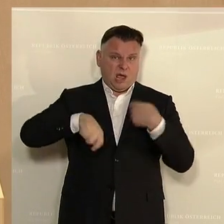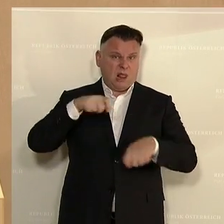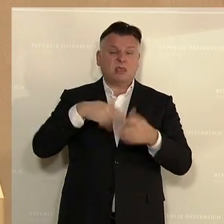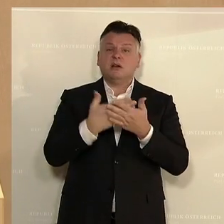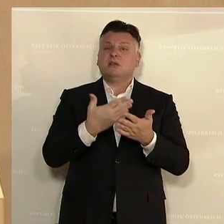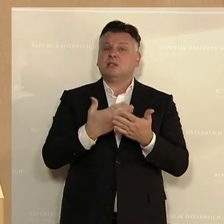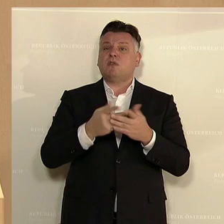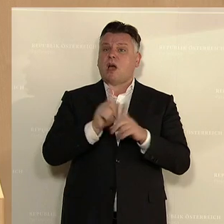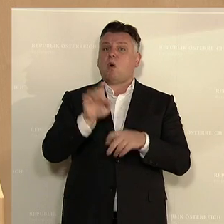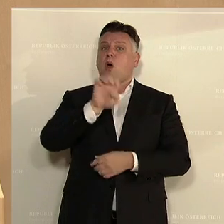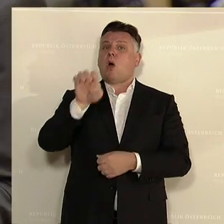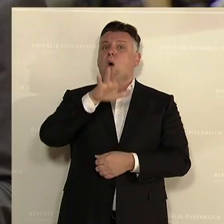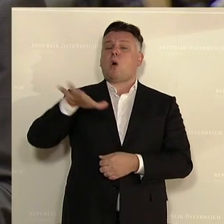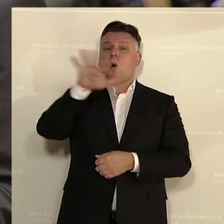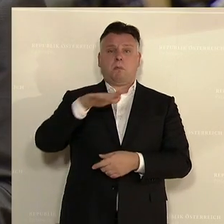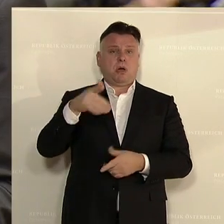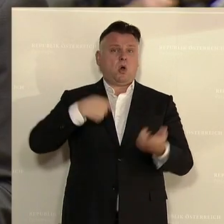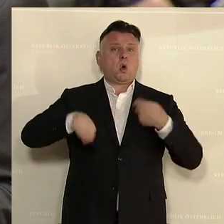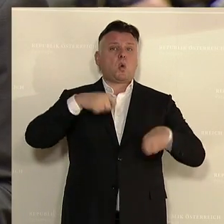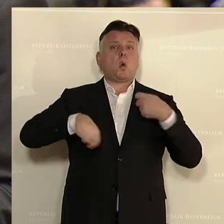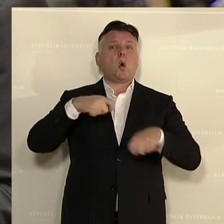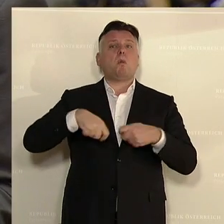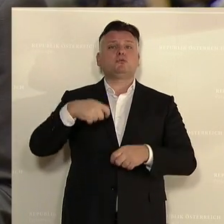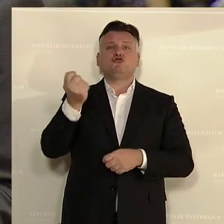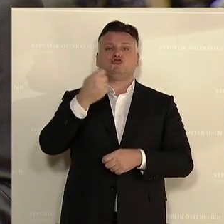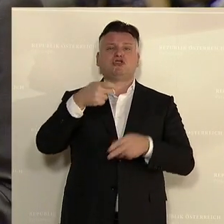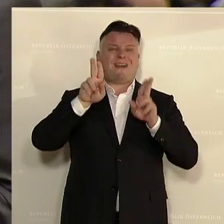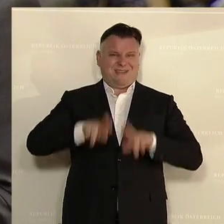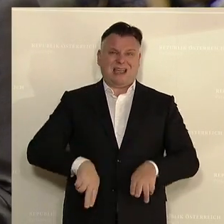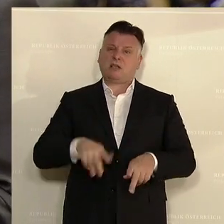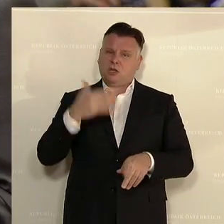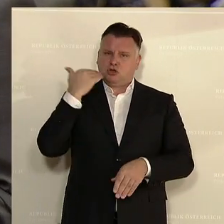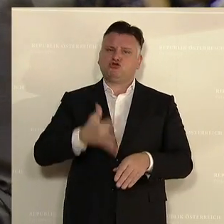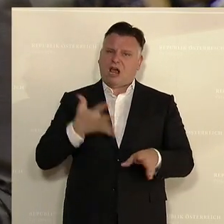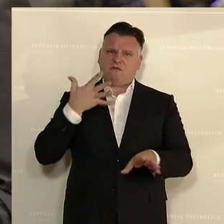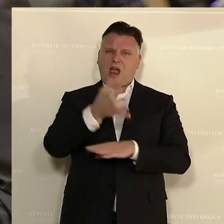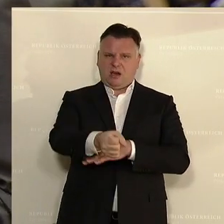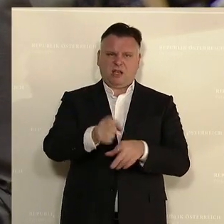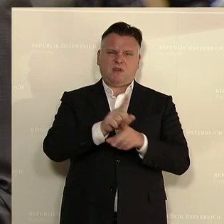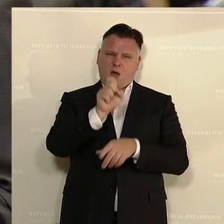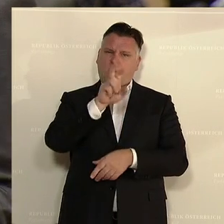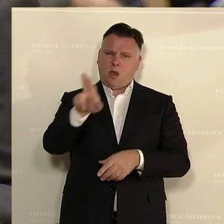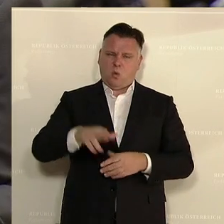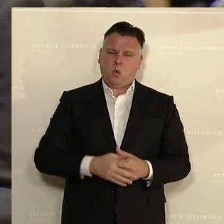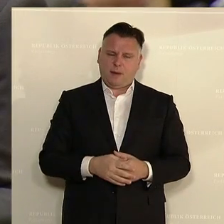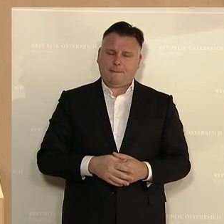auf europäischer Ebene ein Korruptionsstrafrecht eingeführt wird, das auch durchgreifen kann auf das Europäische Parlament.